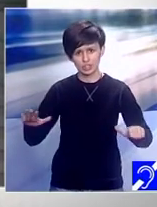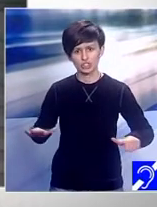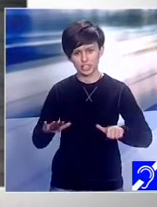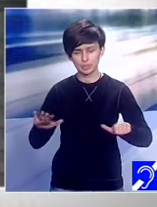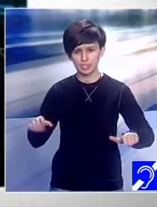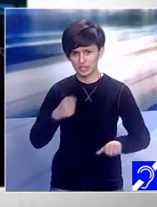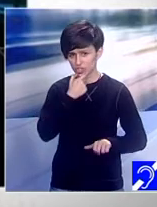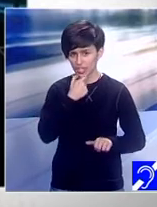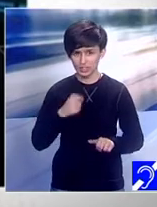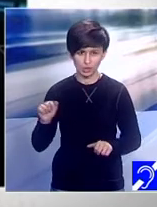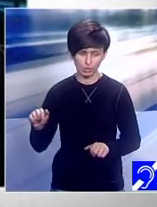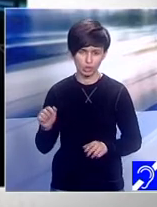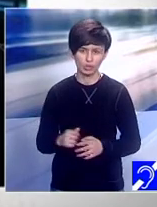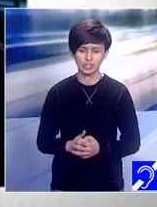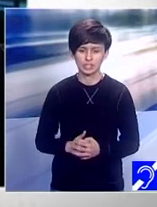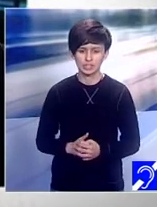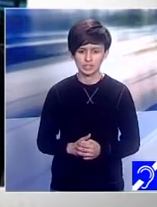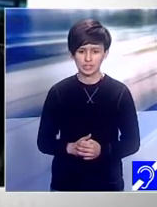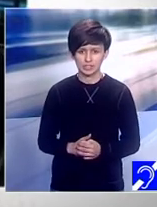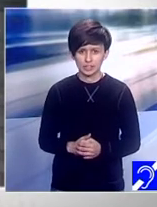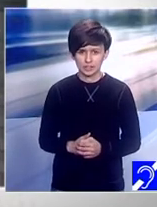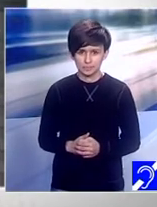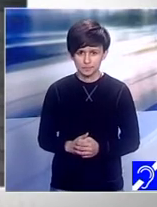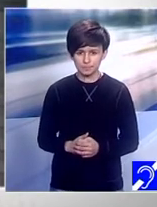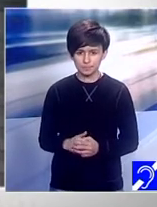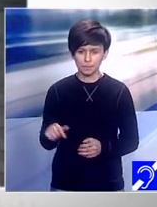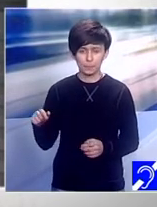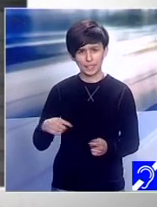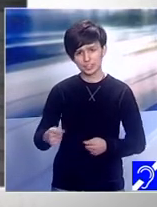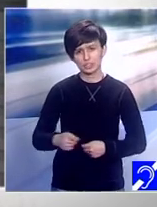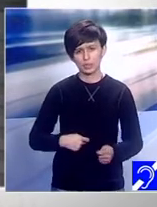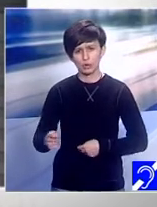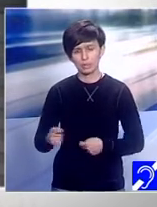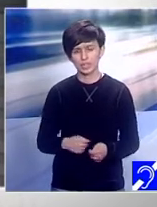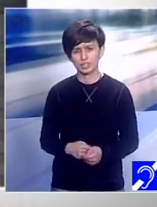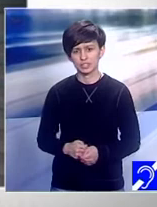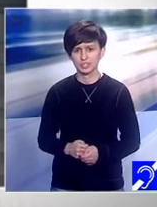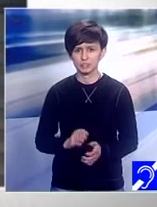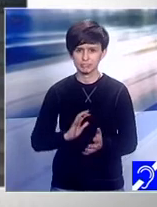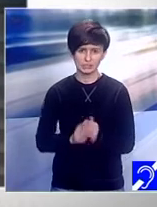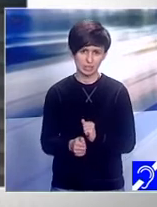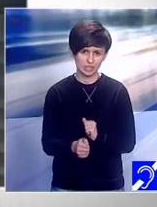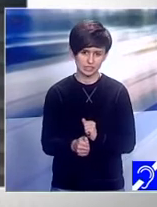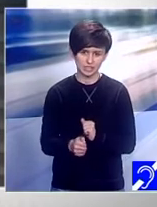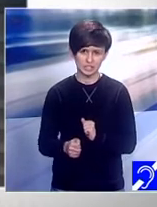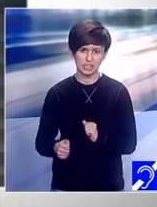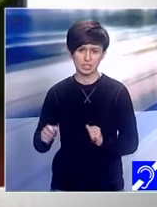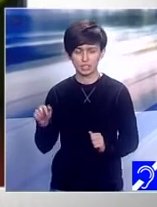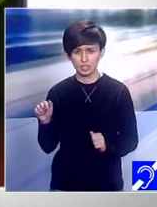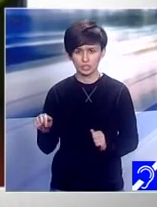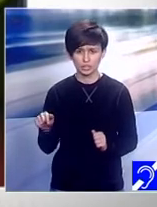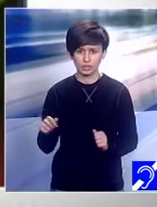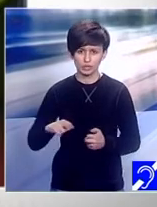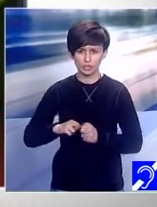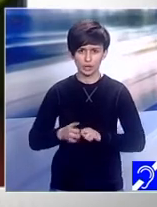înțelegem că la un moment dat aceste cooperative s-au desfințat aceasta a fost una dintre probleme probleme pe care le-am